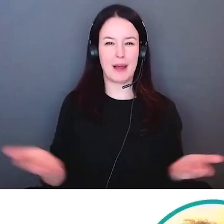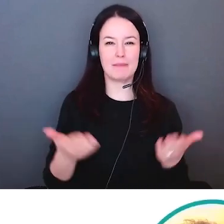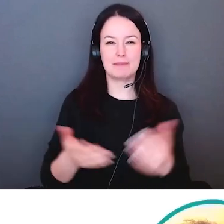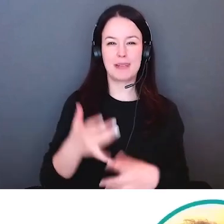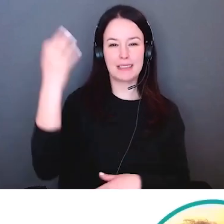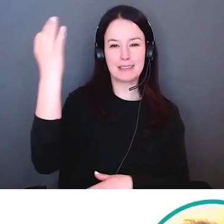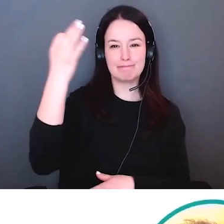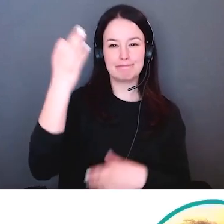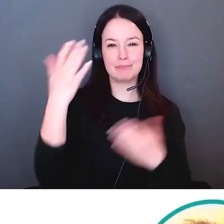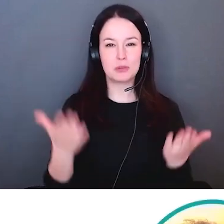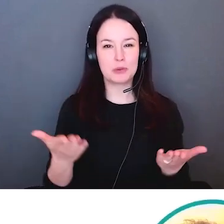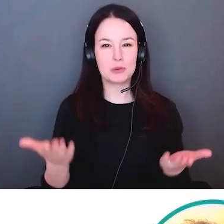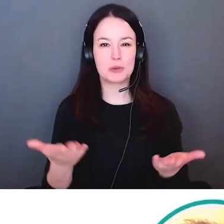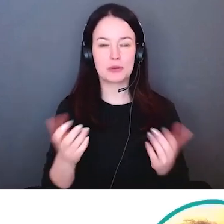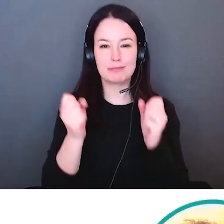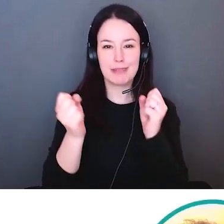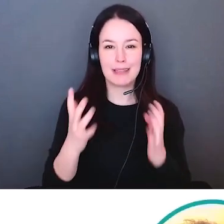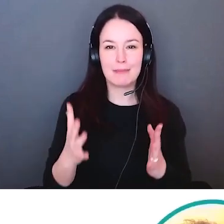aujourd'hui.